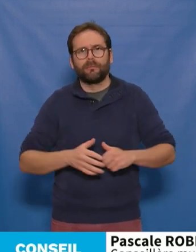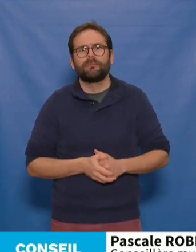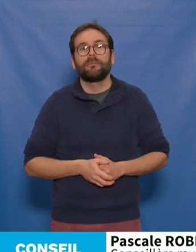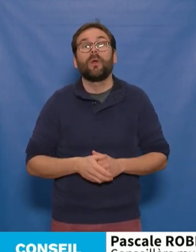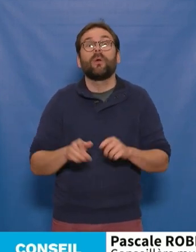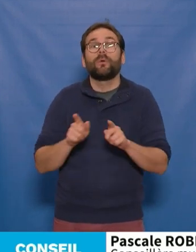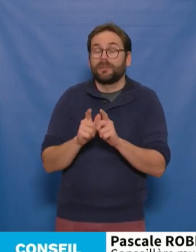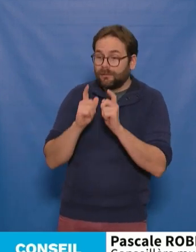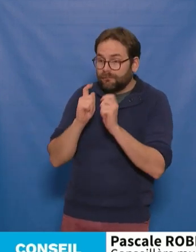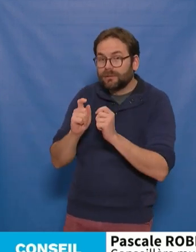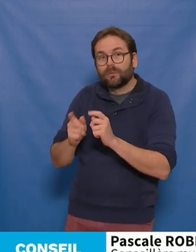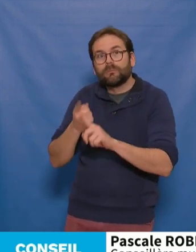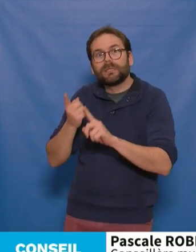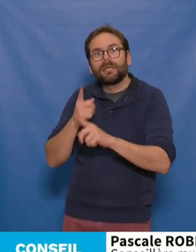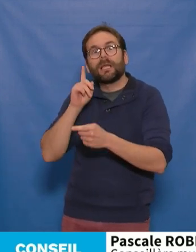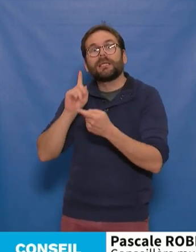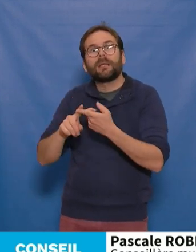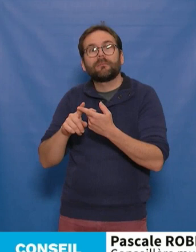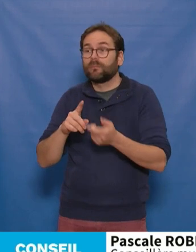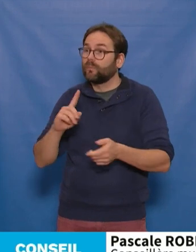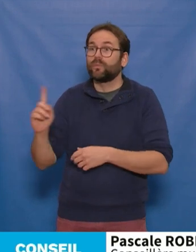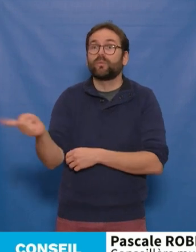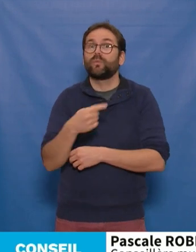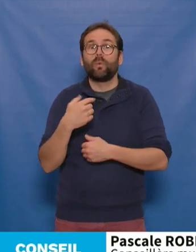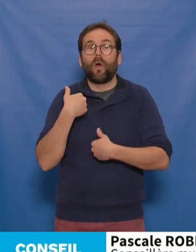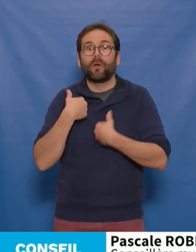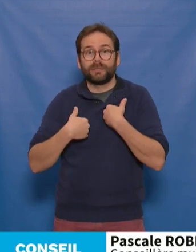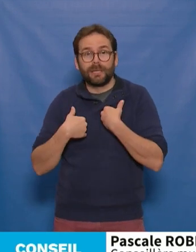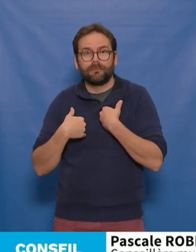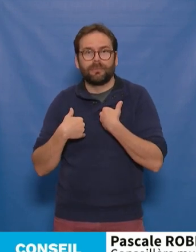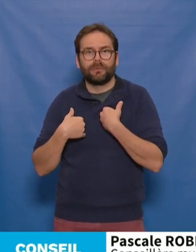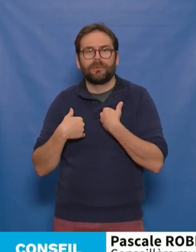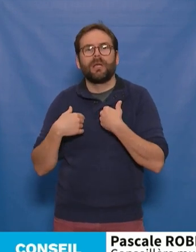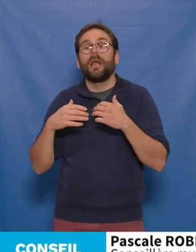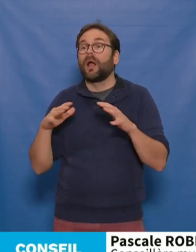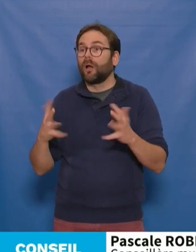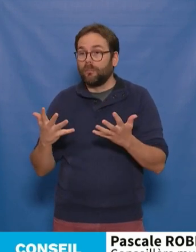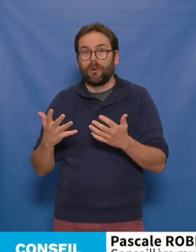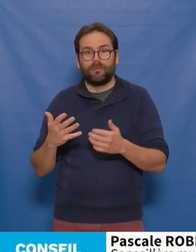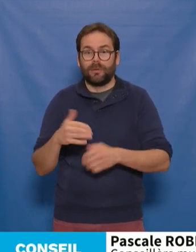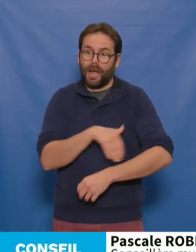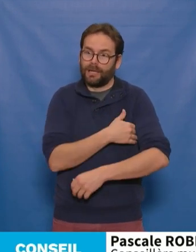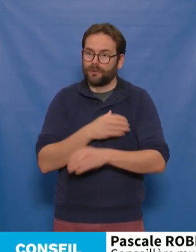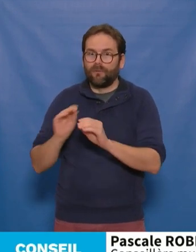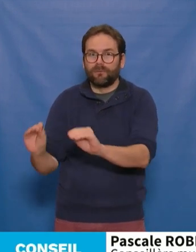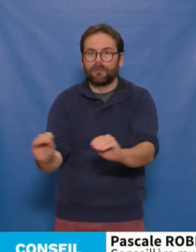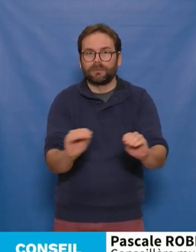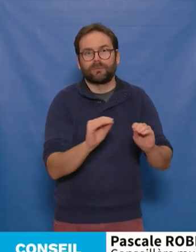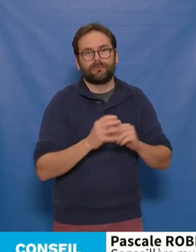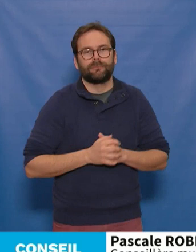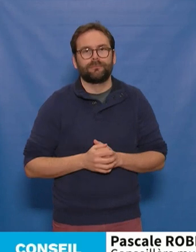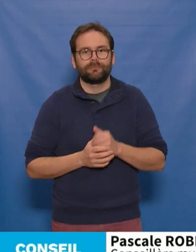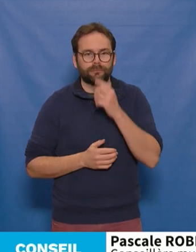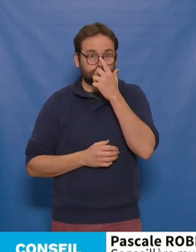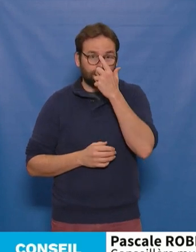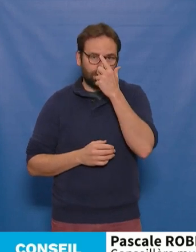attention particulière comportée à tous les handicaps avec une formation des agents adéquates. Ce